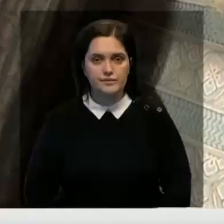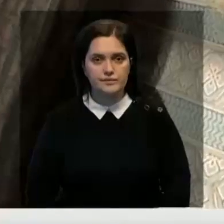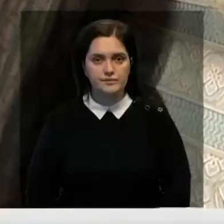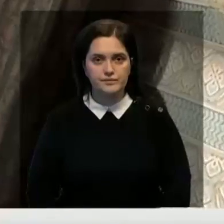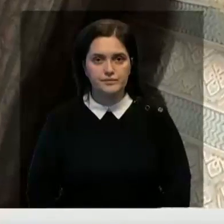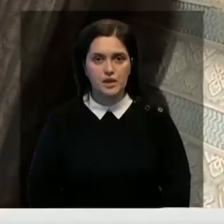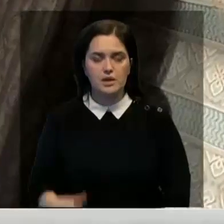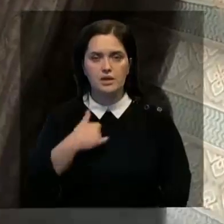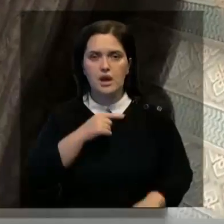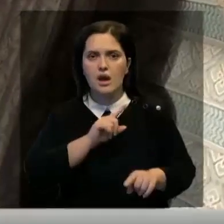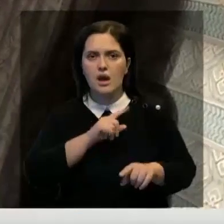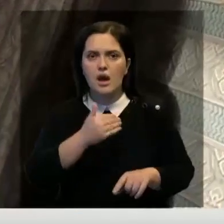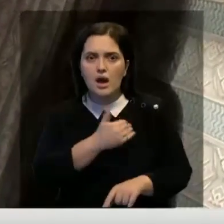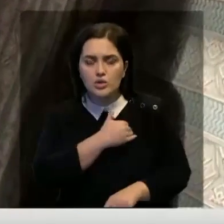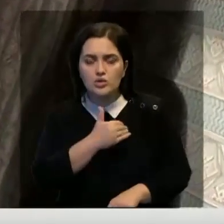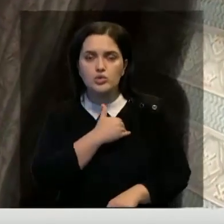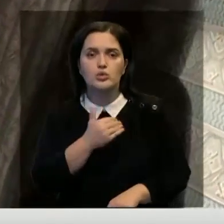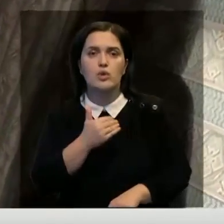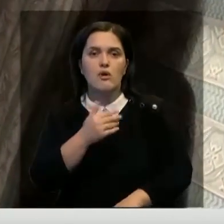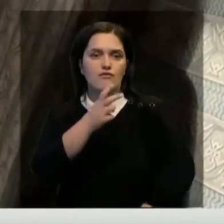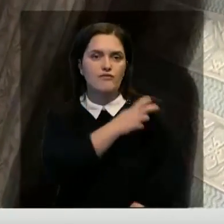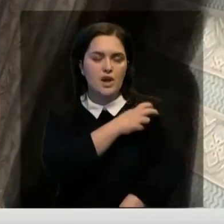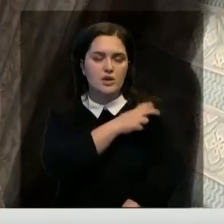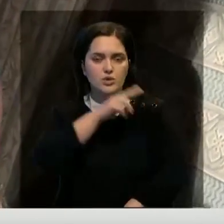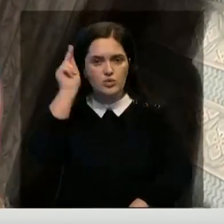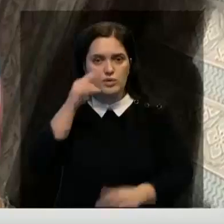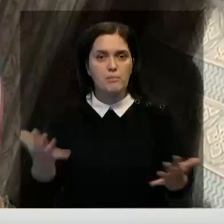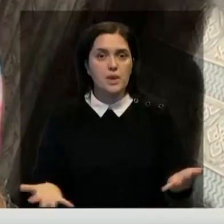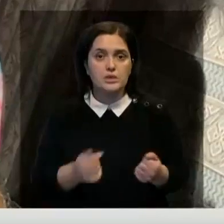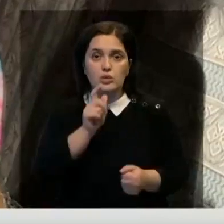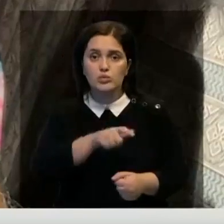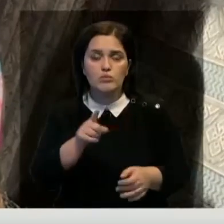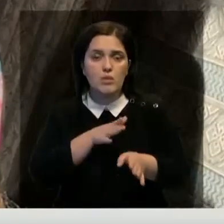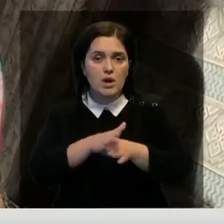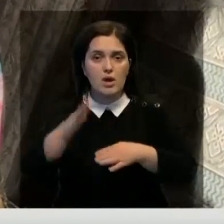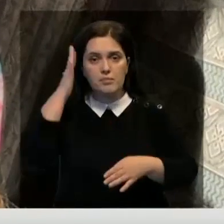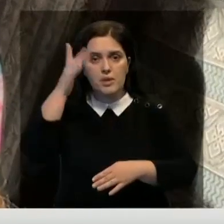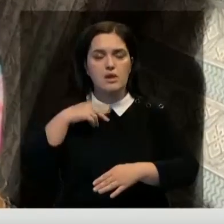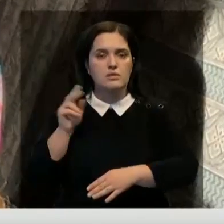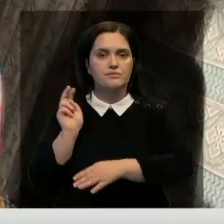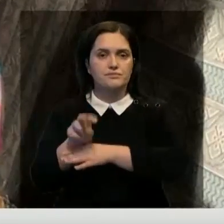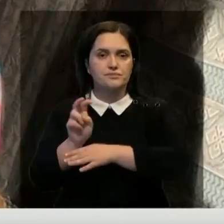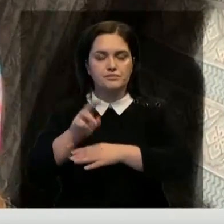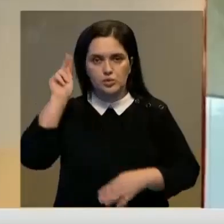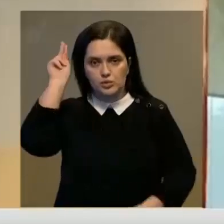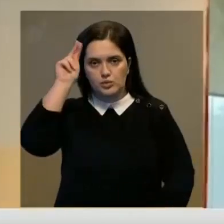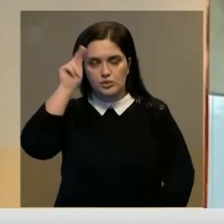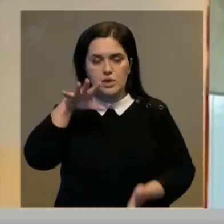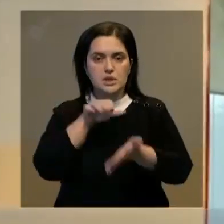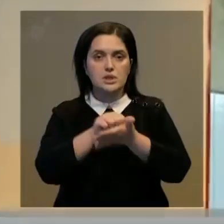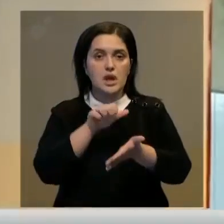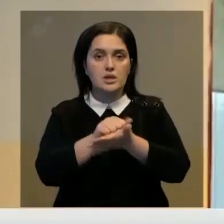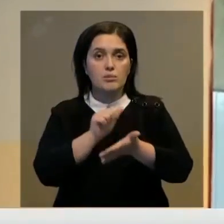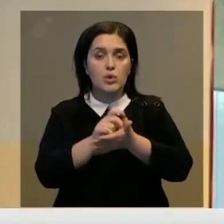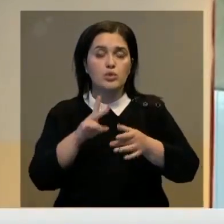Я хочу стать врачом и спасать людей. Для того, чтобы осуществить свою мечту, я посещаю дополнительные занятия. Но